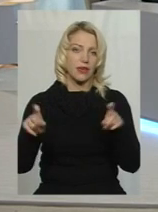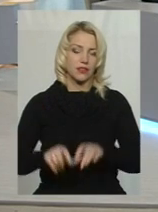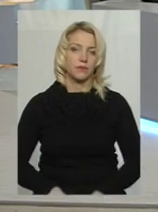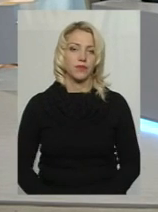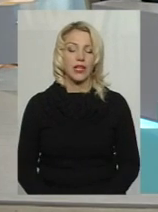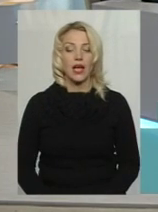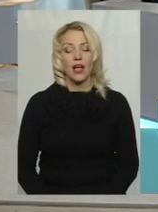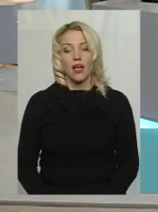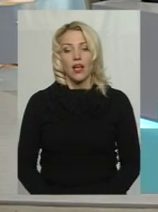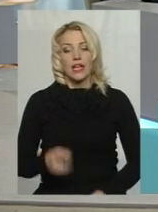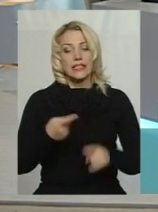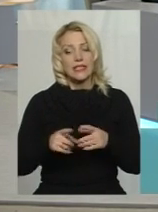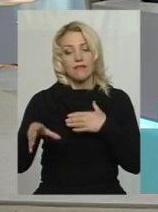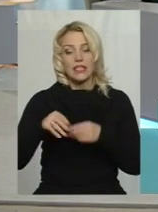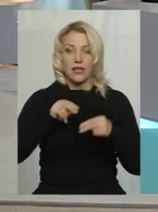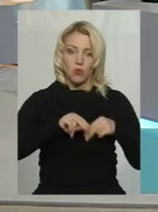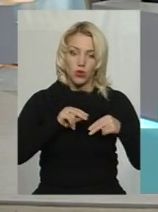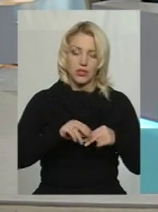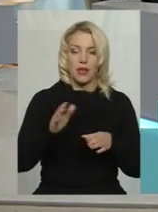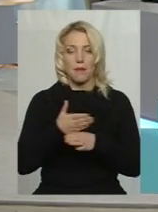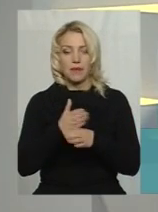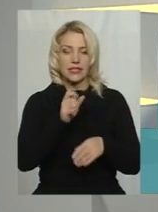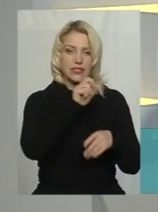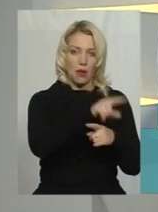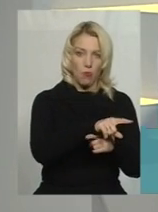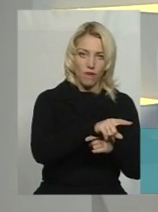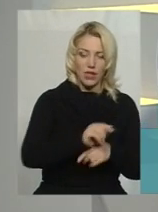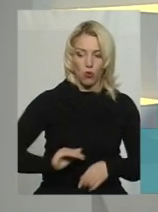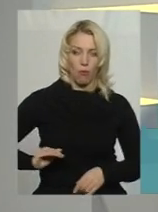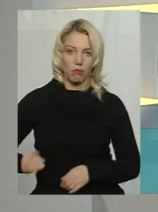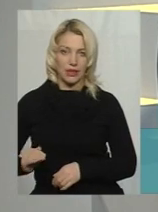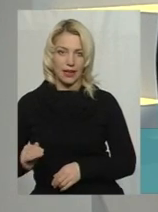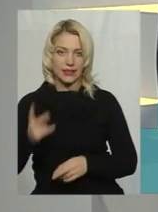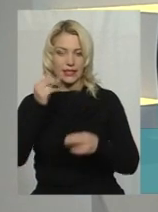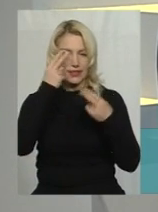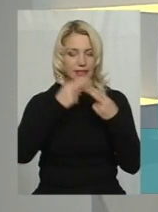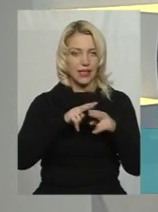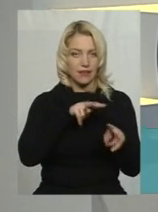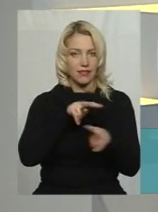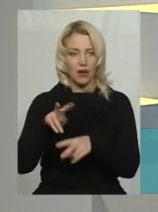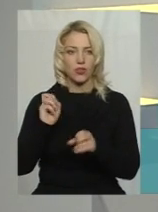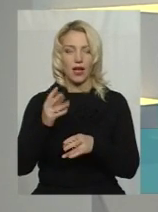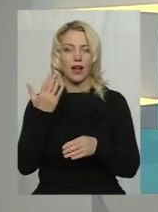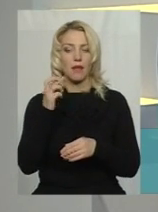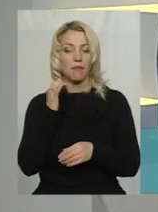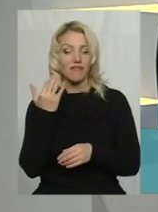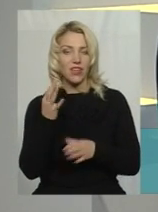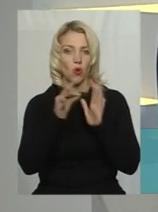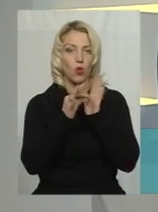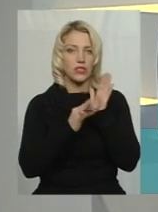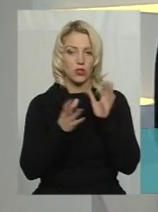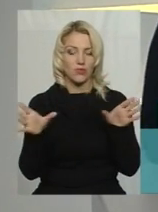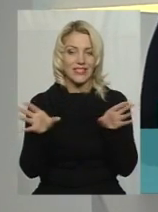взаємодія між замовником, підрядником, технаглядом. Як би ви оцінили цю взаємодію? Наскільки вона